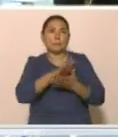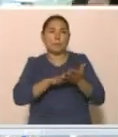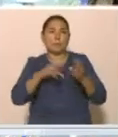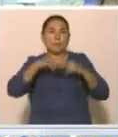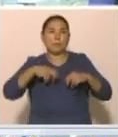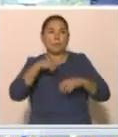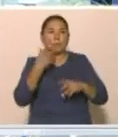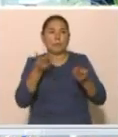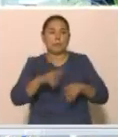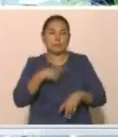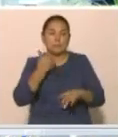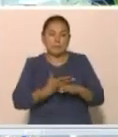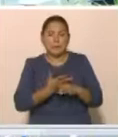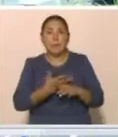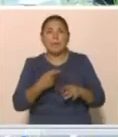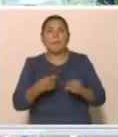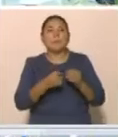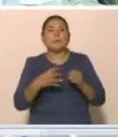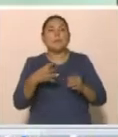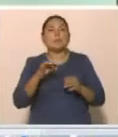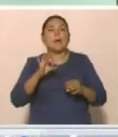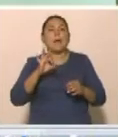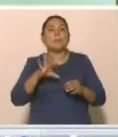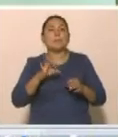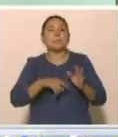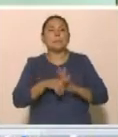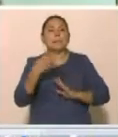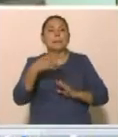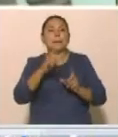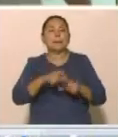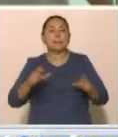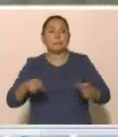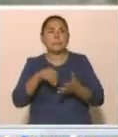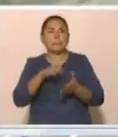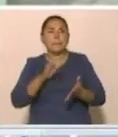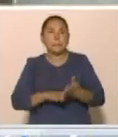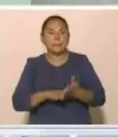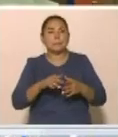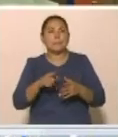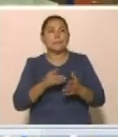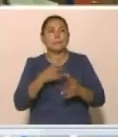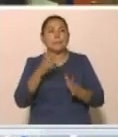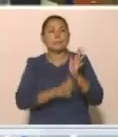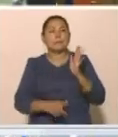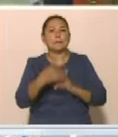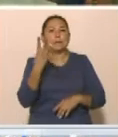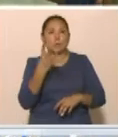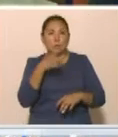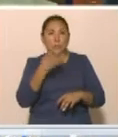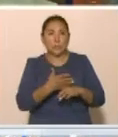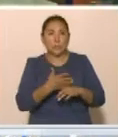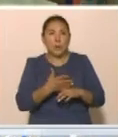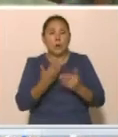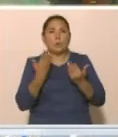Қалалық нөмір екінші емханаға 15-ші құрғы ектен бастап 40-қа жоға дам түркелген. Жалпы мамандар қызметіне 80 мүн 425 адам